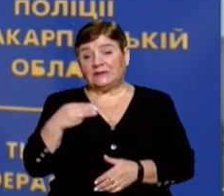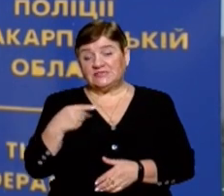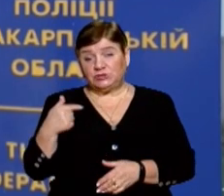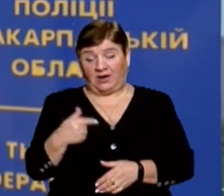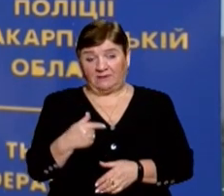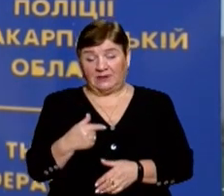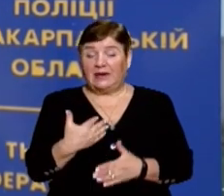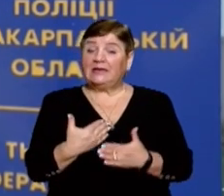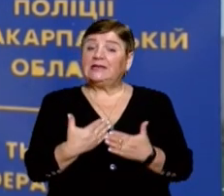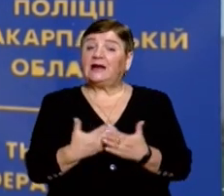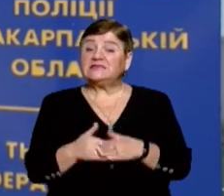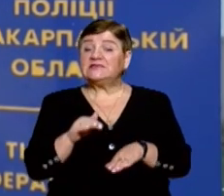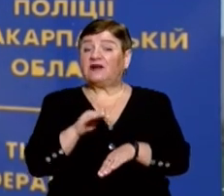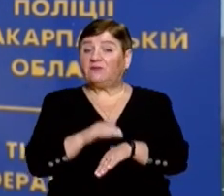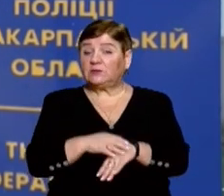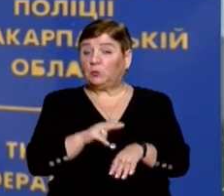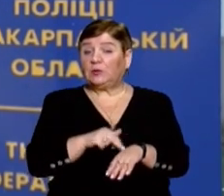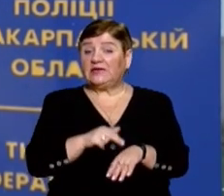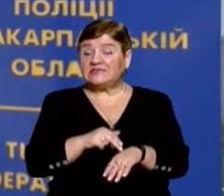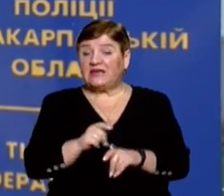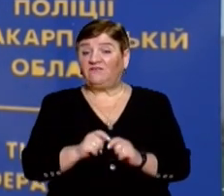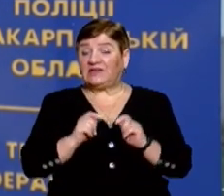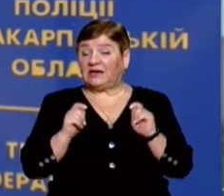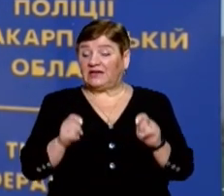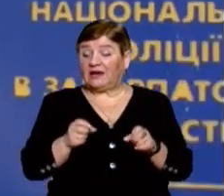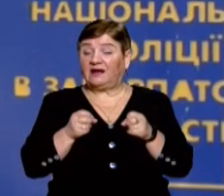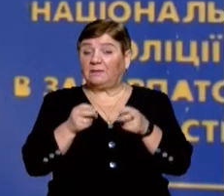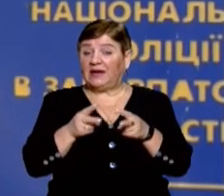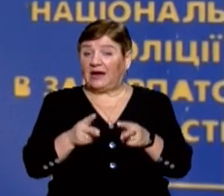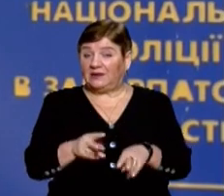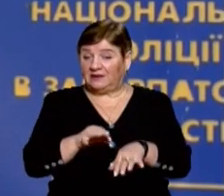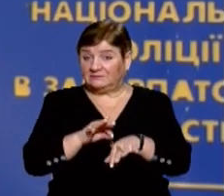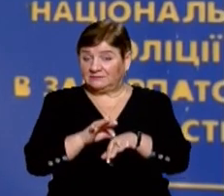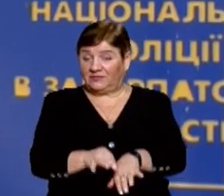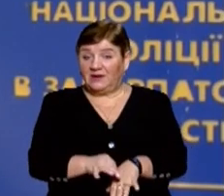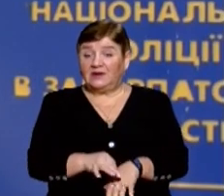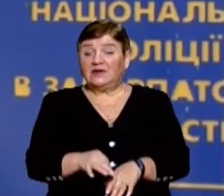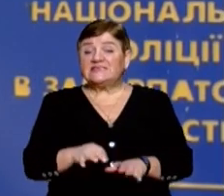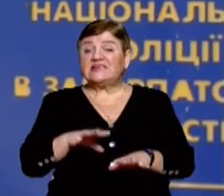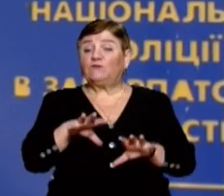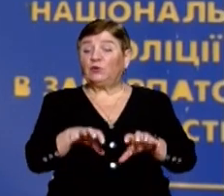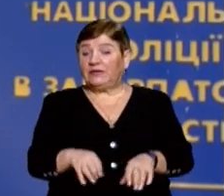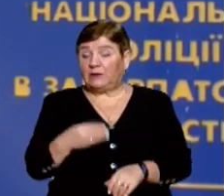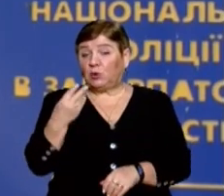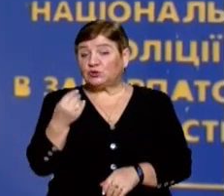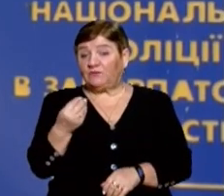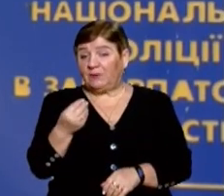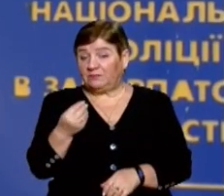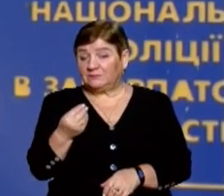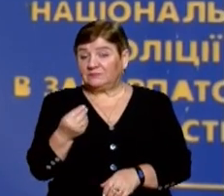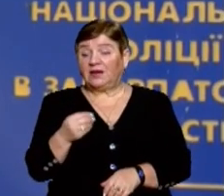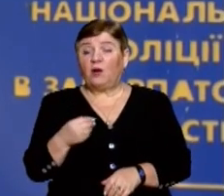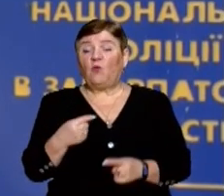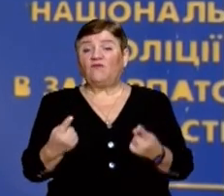гривень. Наразі, за даним фактом, в поліції вже відкрито кримінальне провадження за розбій, вчинений з метою заволодіння грошовими коштами